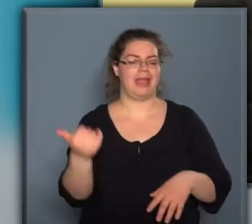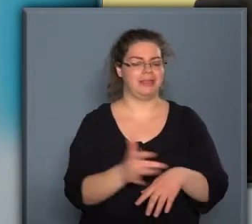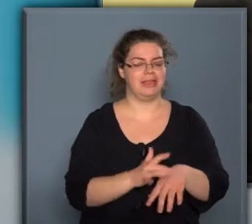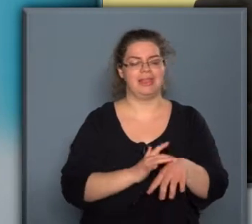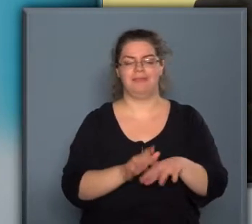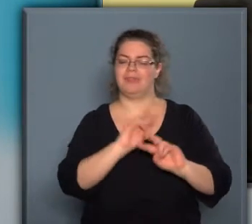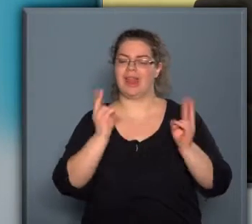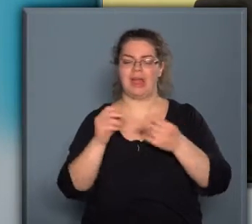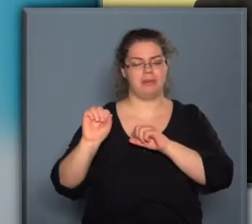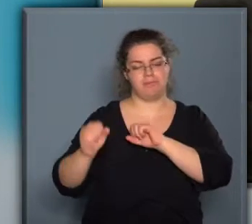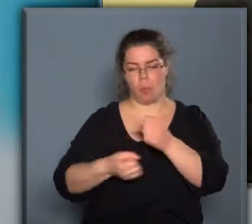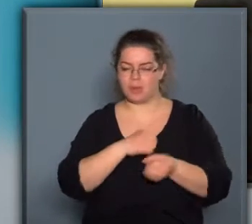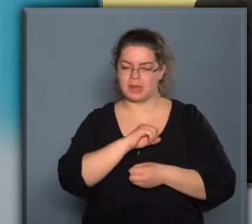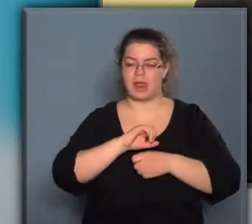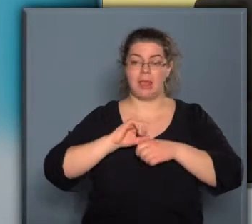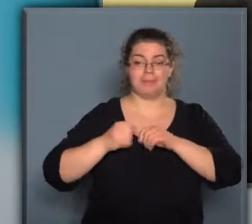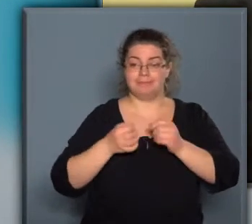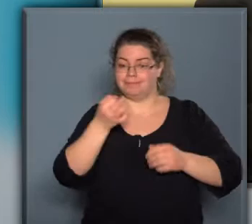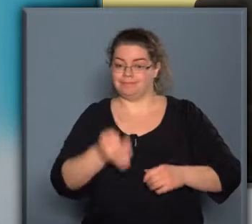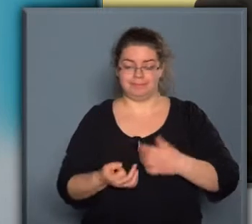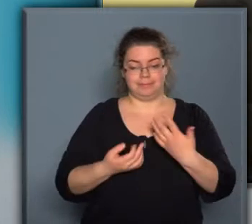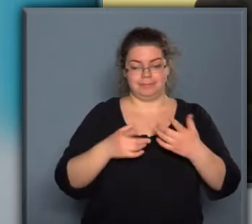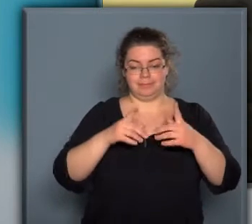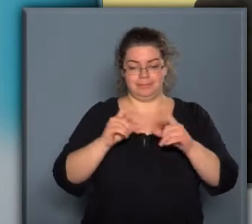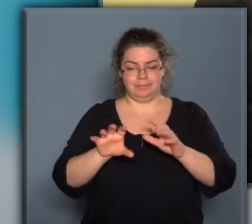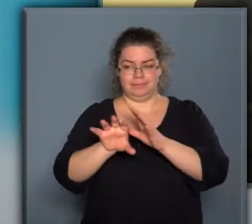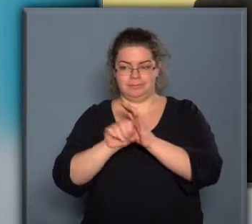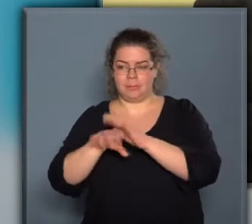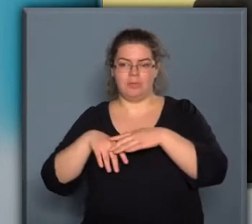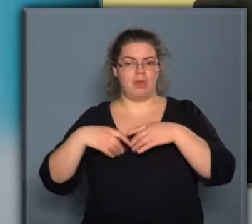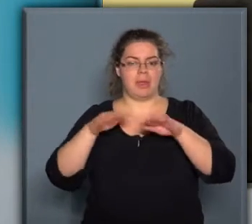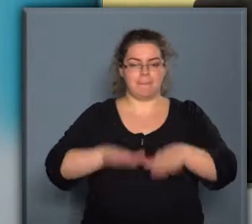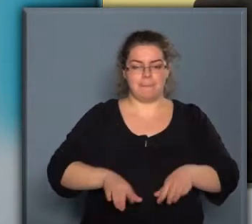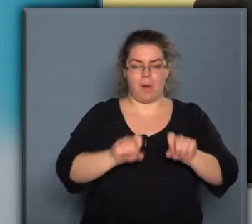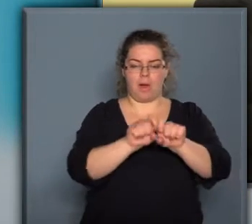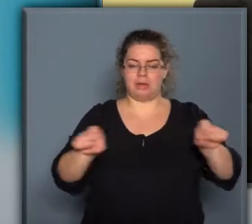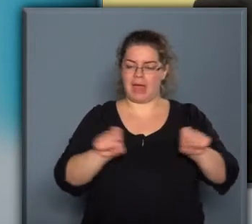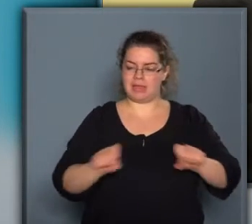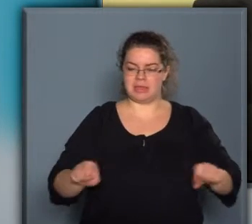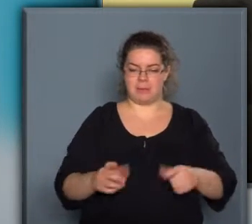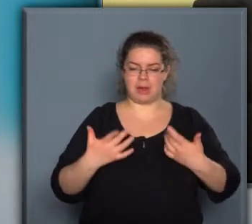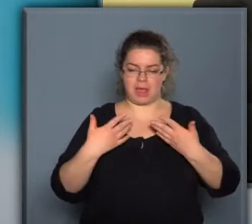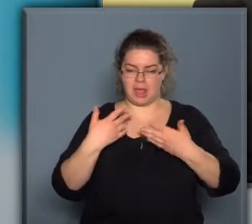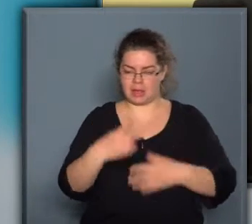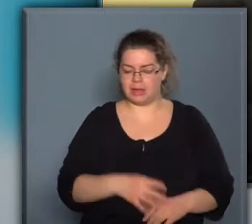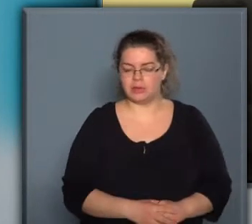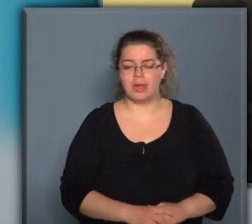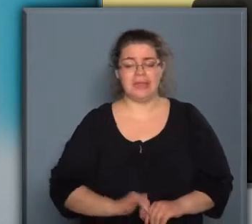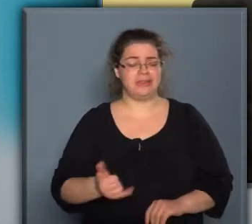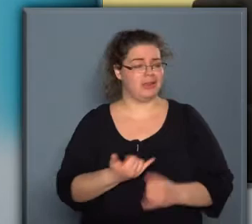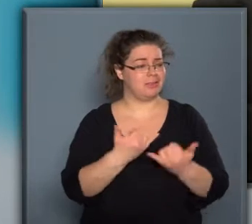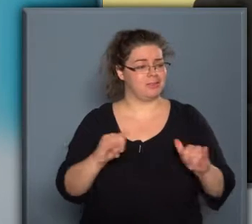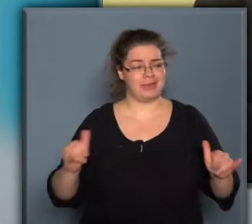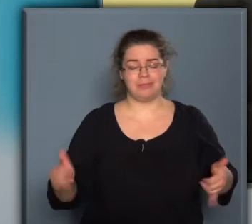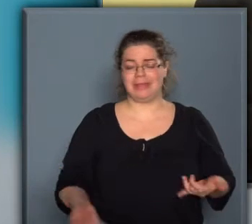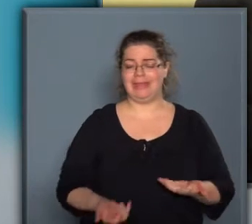színvilág, egy mozdulat, egy mozzanat, vagy akár egy padnak a háttámlája, egy festett padnak a háttámlája, ezek